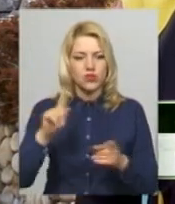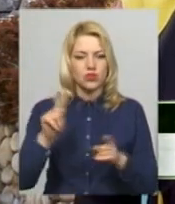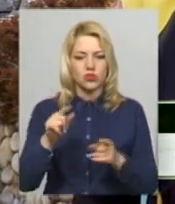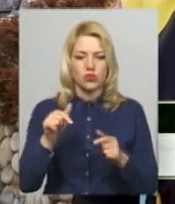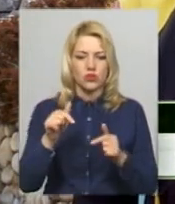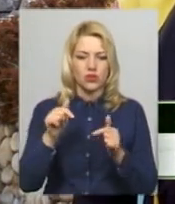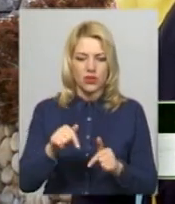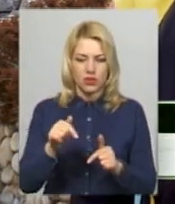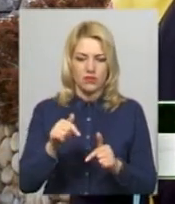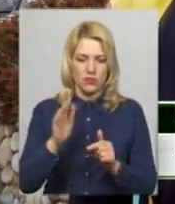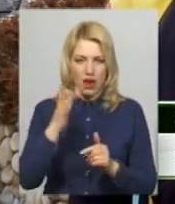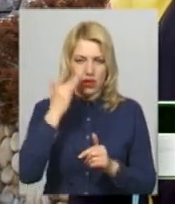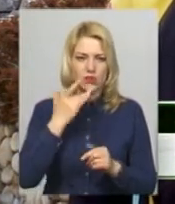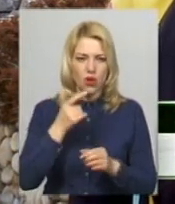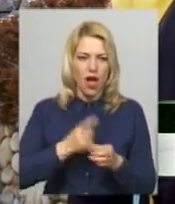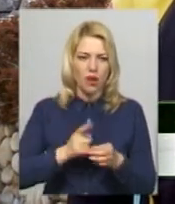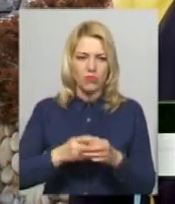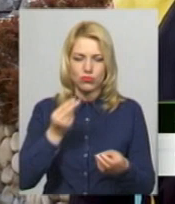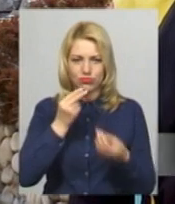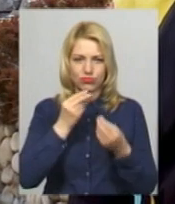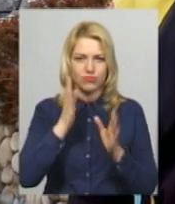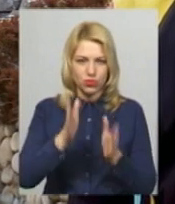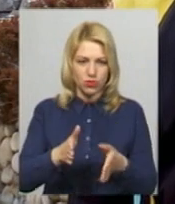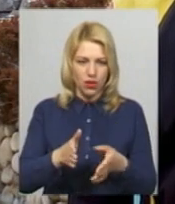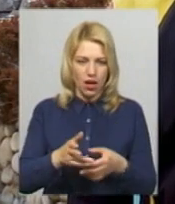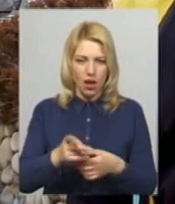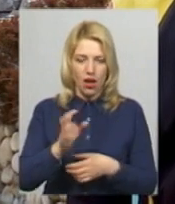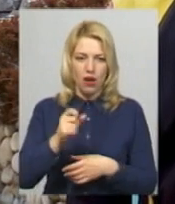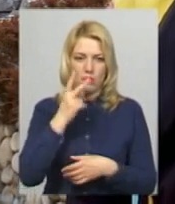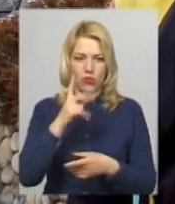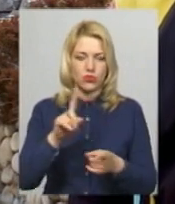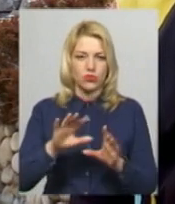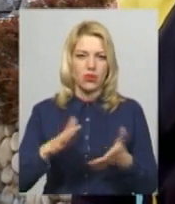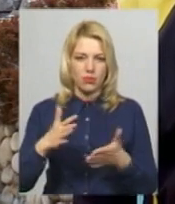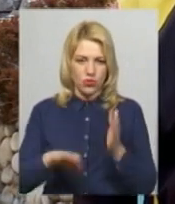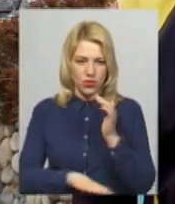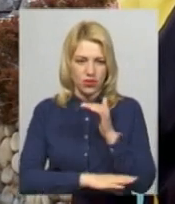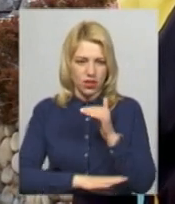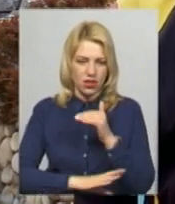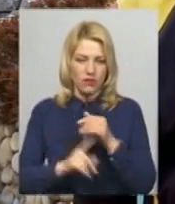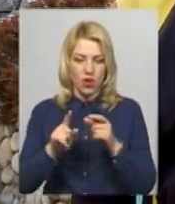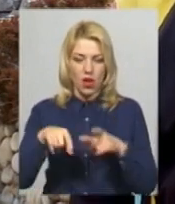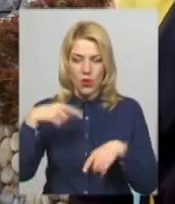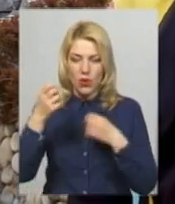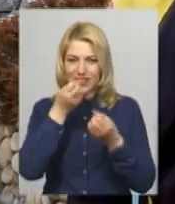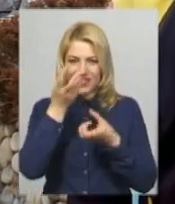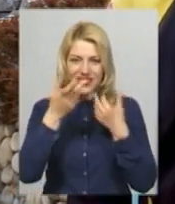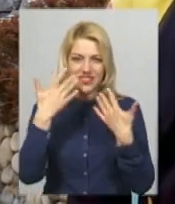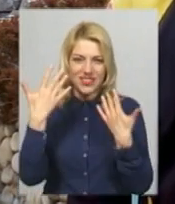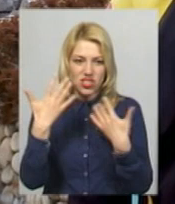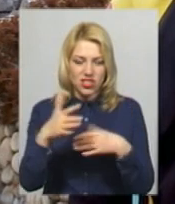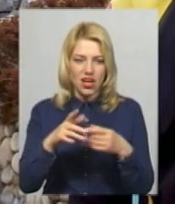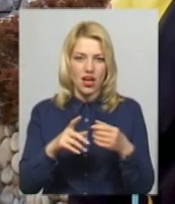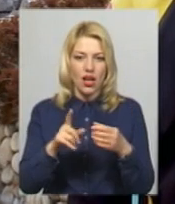побачили, що щось трапилось з деревами. Ті гілочки, які цвіли, почали